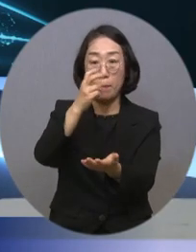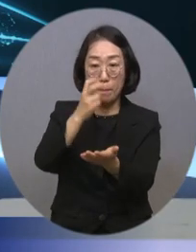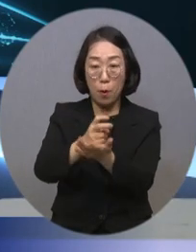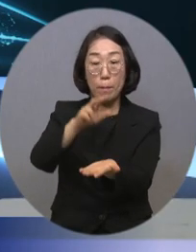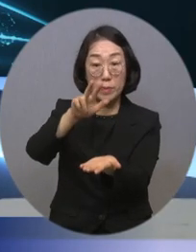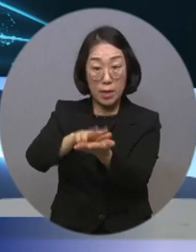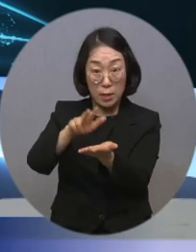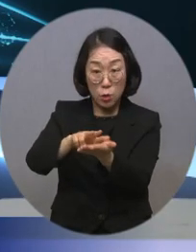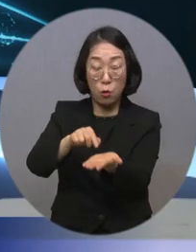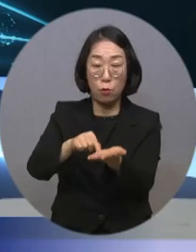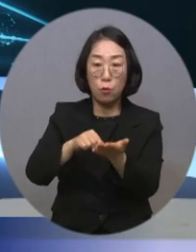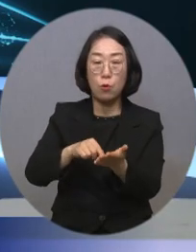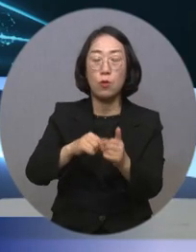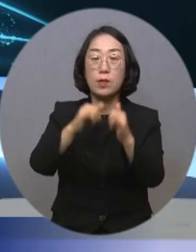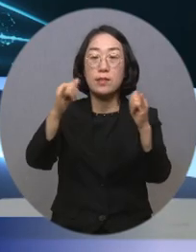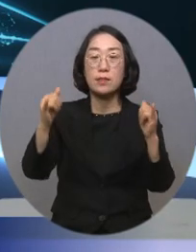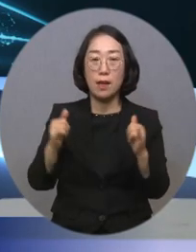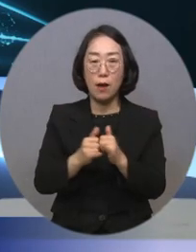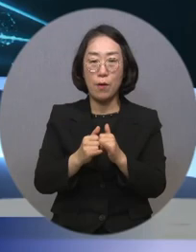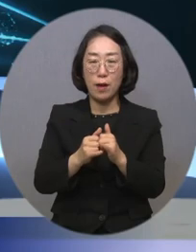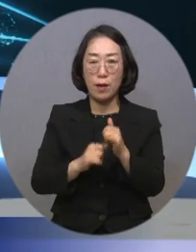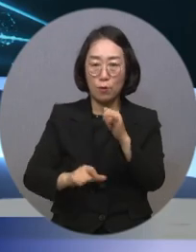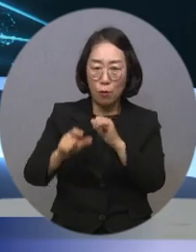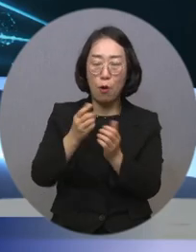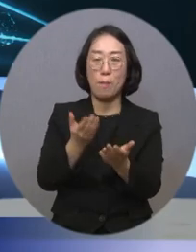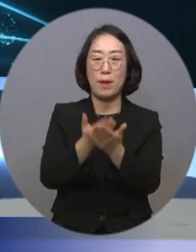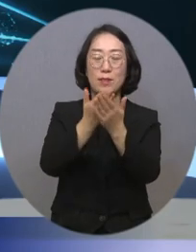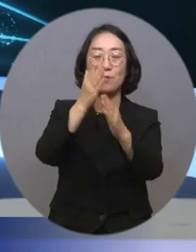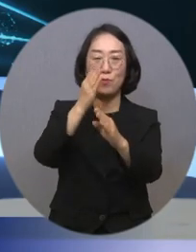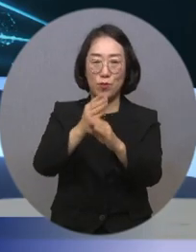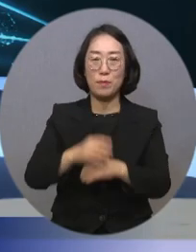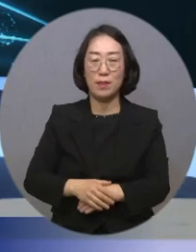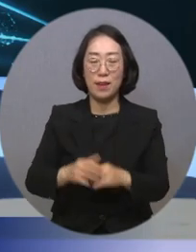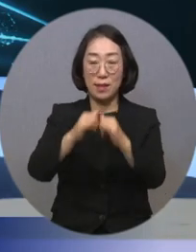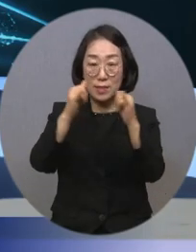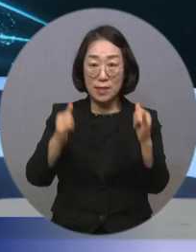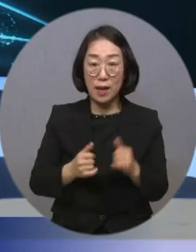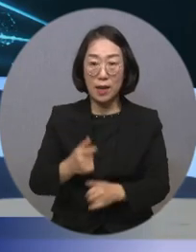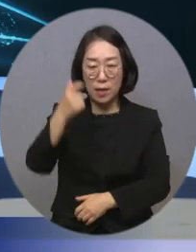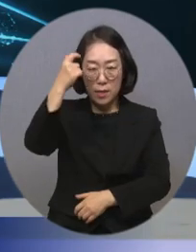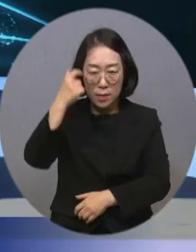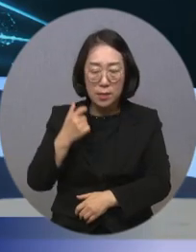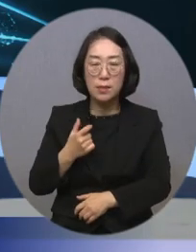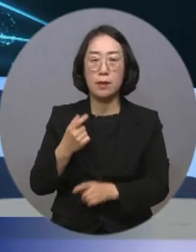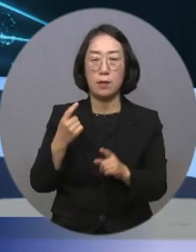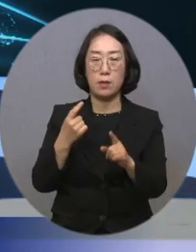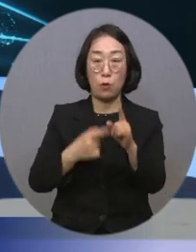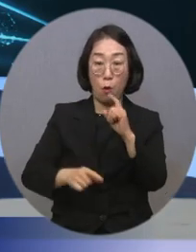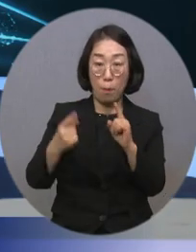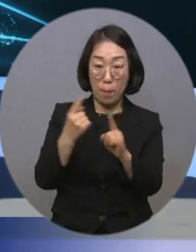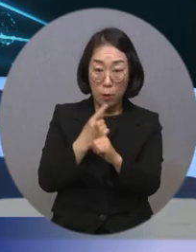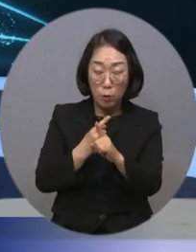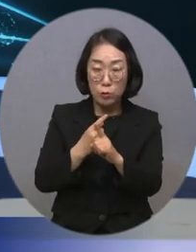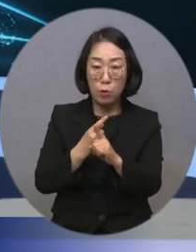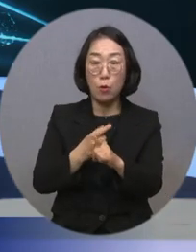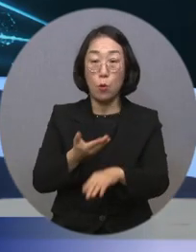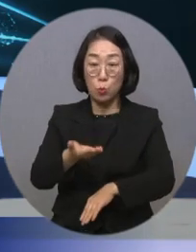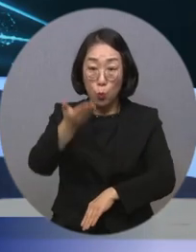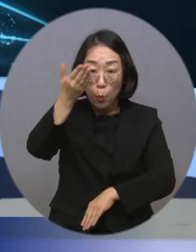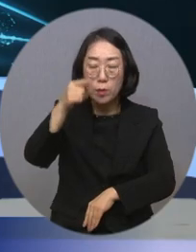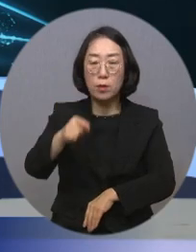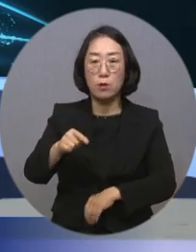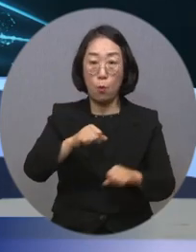우리 사회가 한 발자국씩 나아가고 있습니다. 장애 감수성을 높이고 장애 인식을 개선하는 이러한